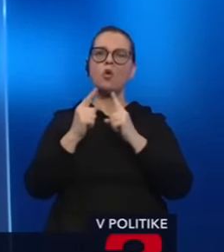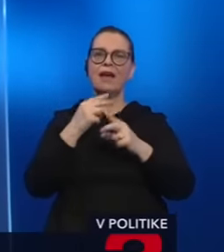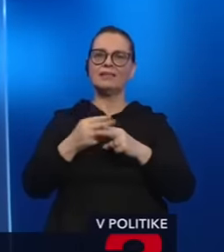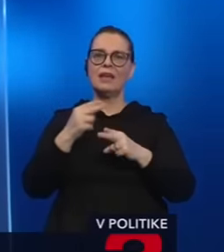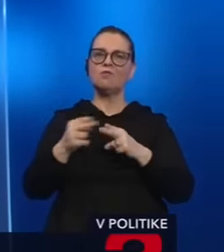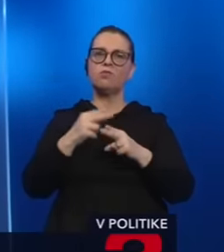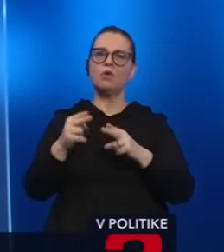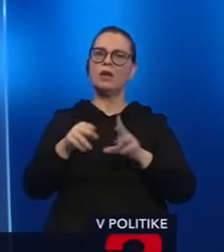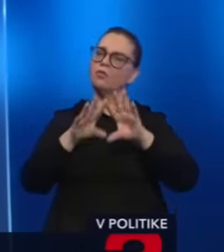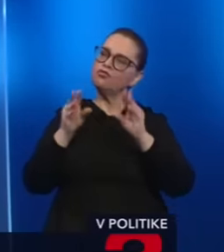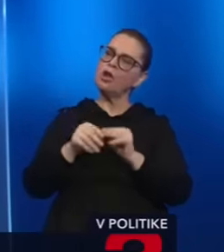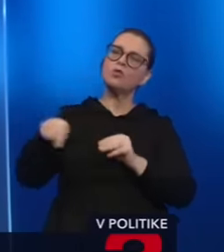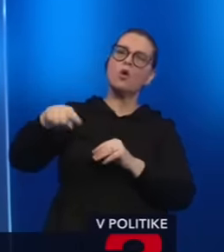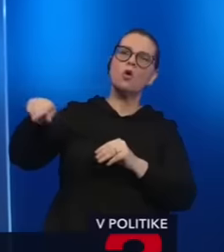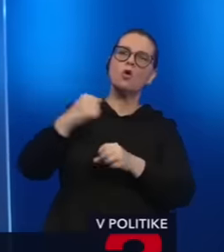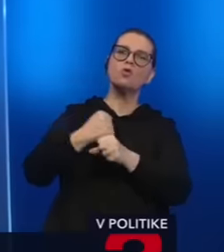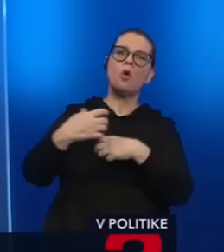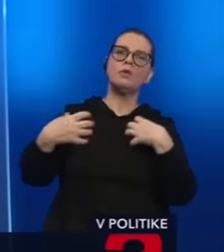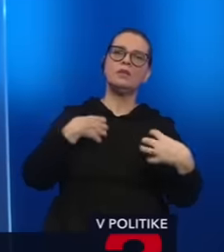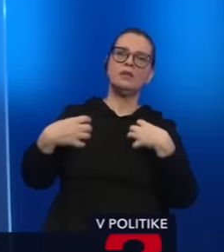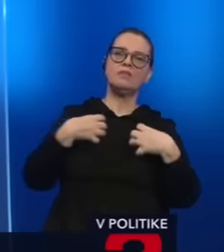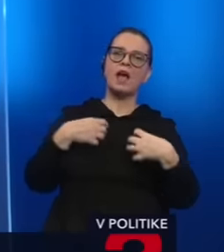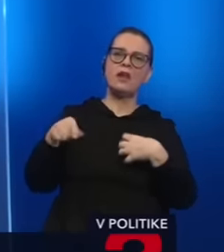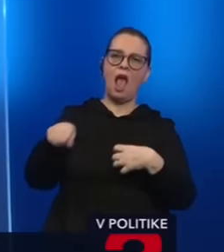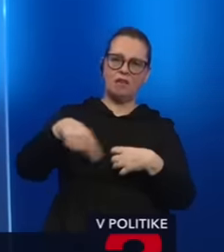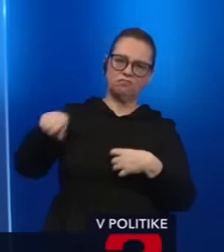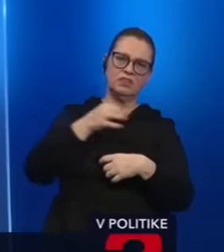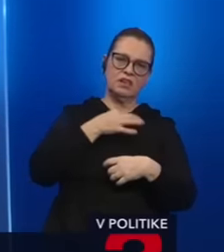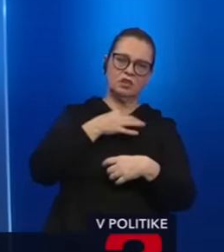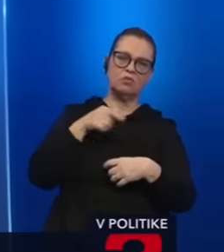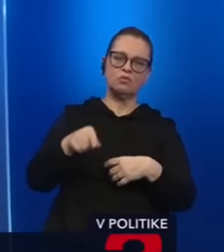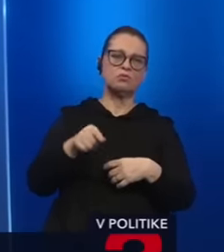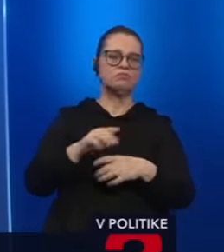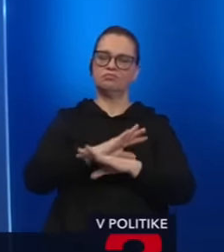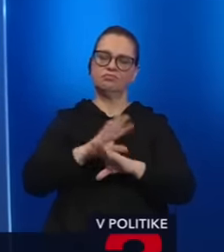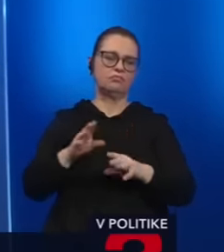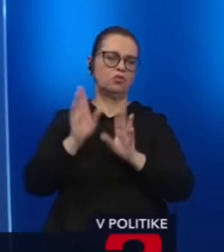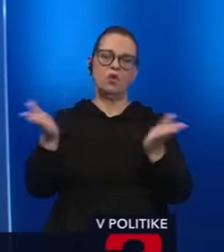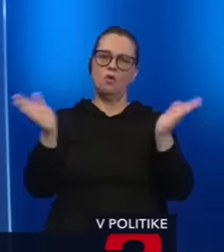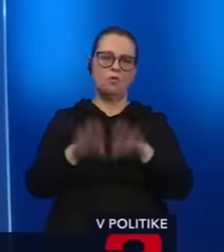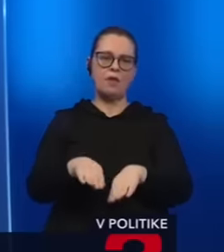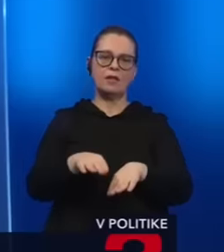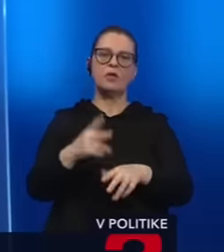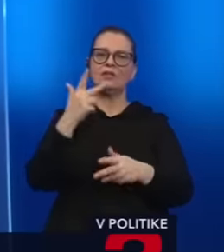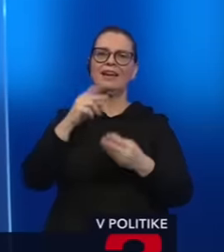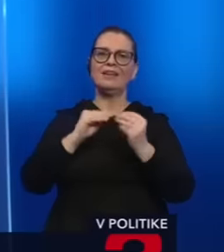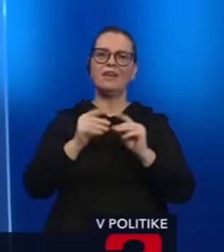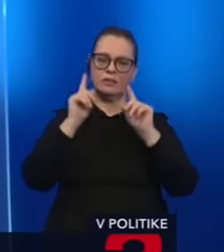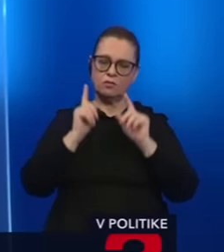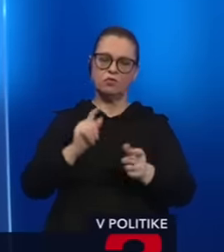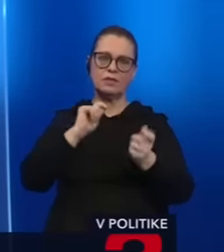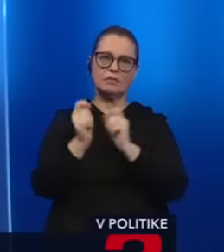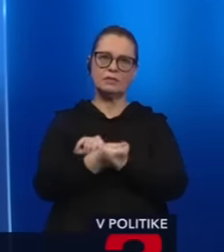tieto teatra, ktoré urobili, to rozhodnutie padlo. Sú tam v podstate tri základné veci, ktoré bude treba zmeniť. Do budúcna by ten štát